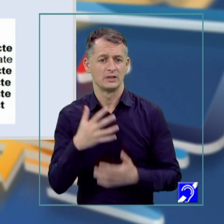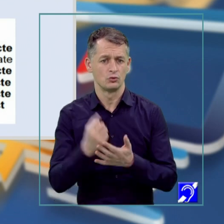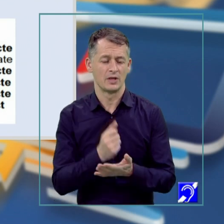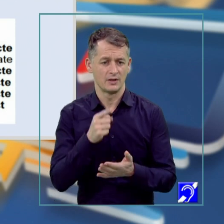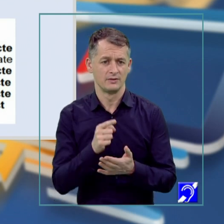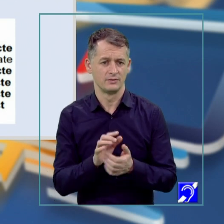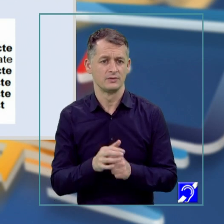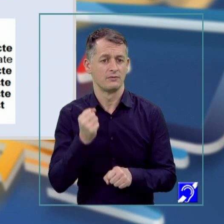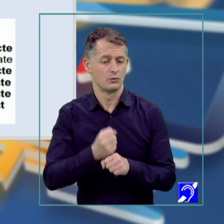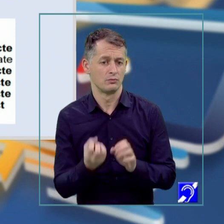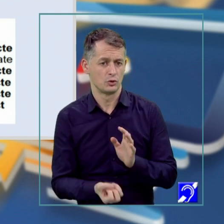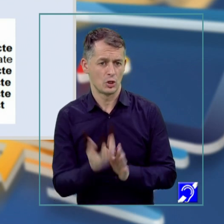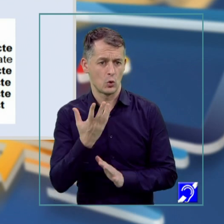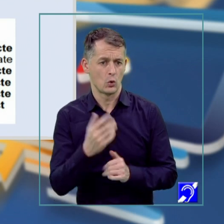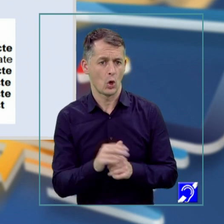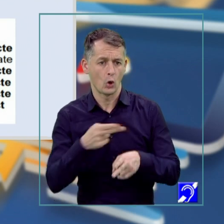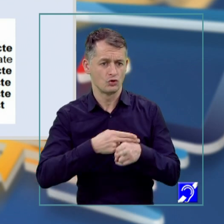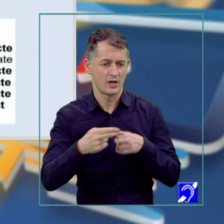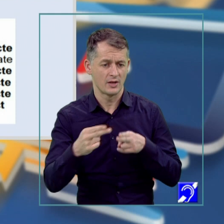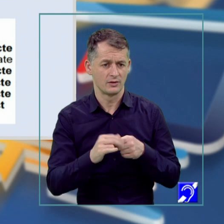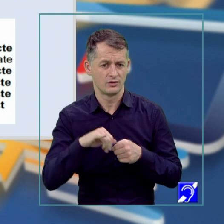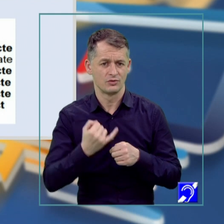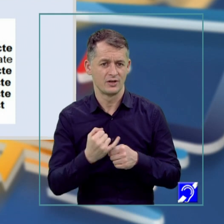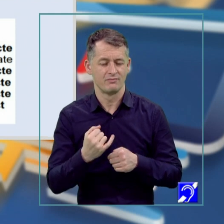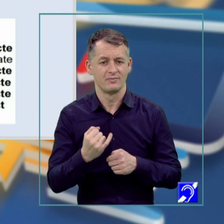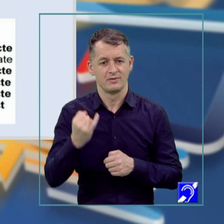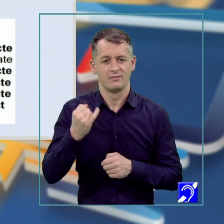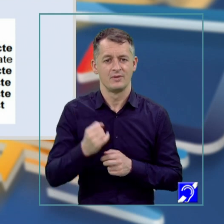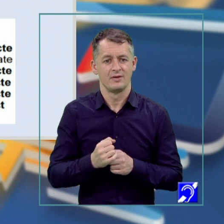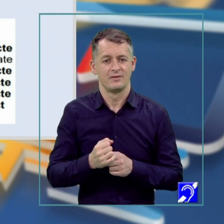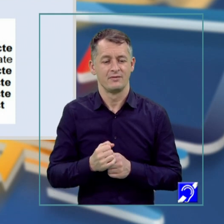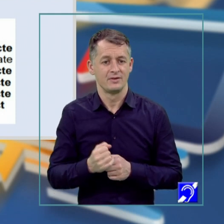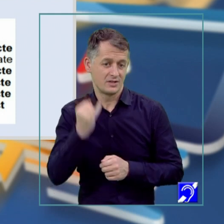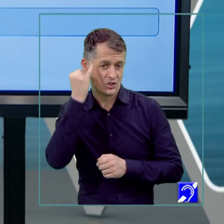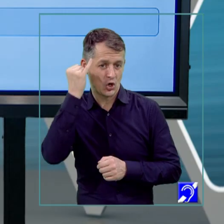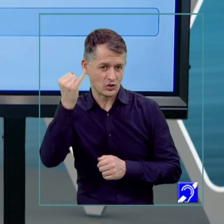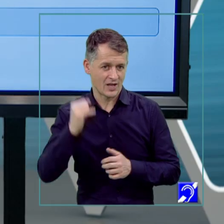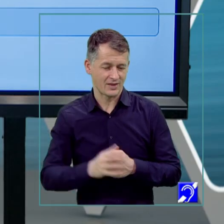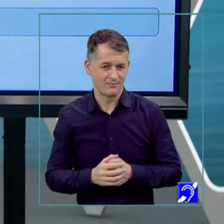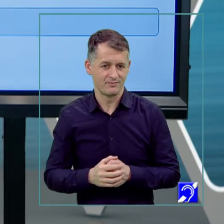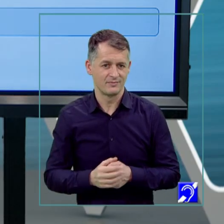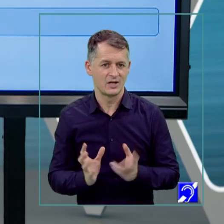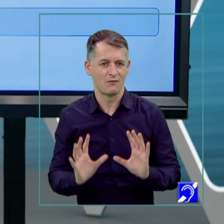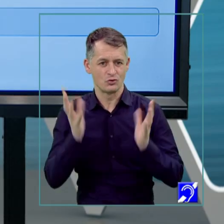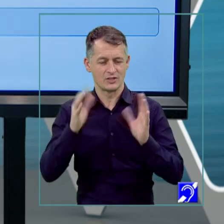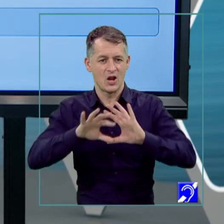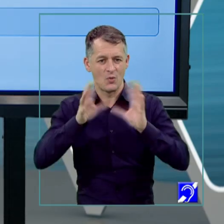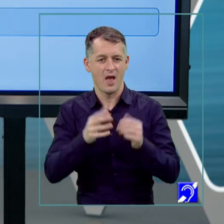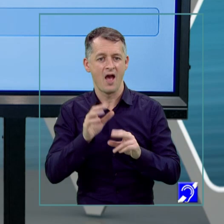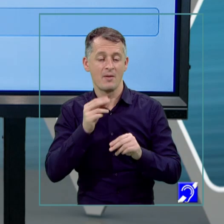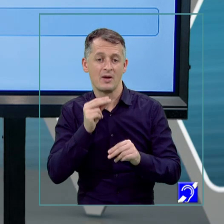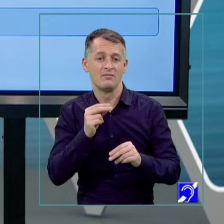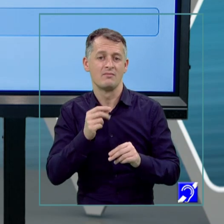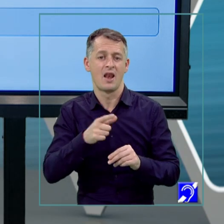produse noi, cu originalitate și ingeniozitate. Practic, revoluționează lumea. Mai avem o temă și anume limbajul.